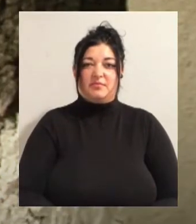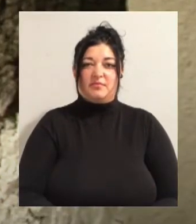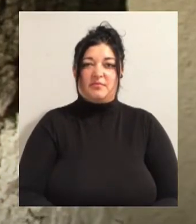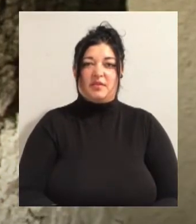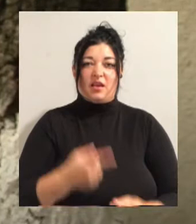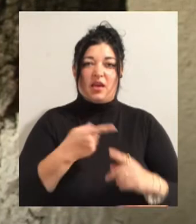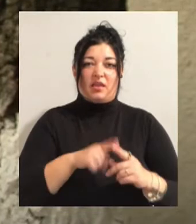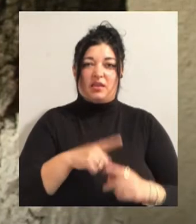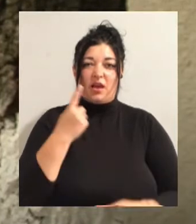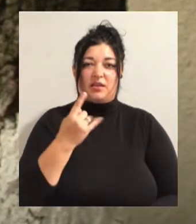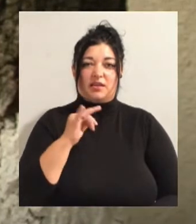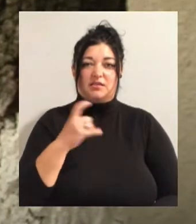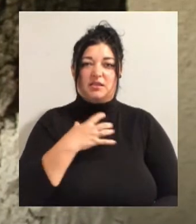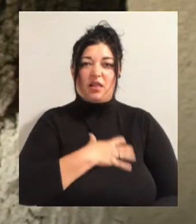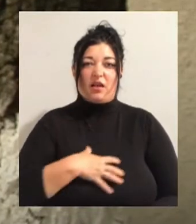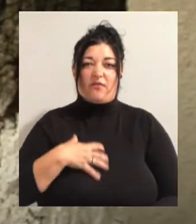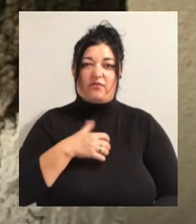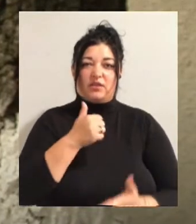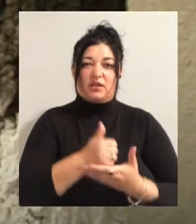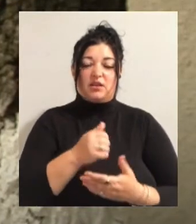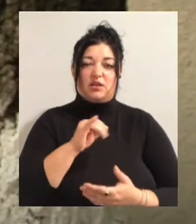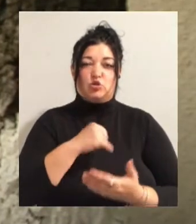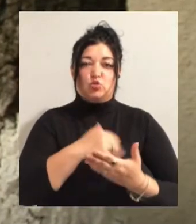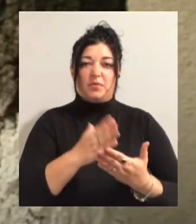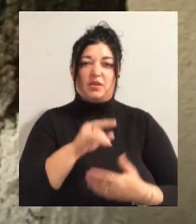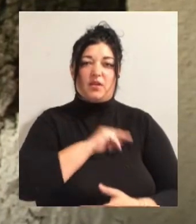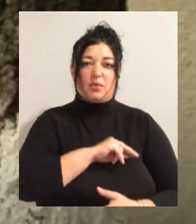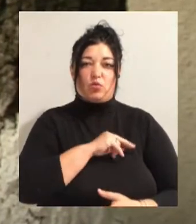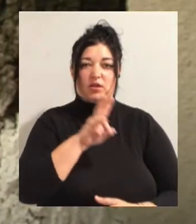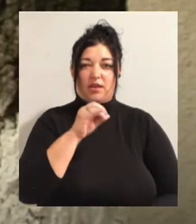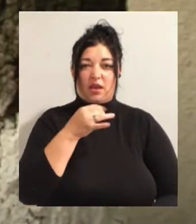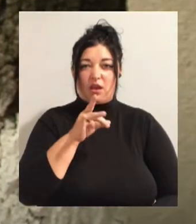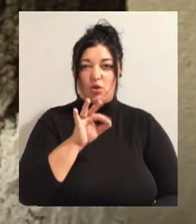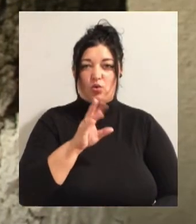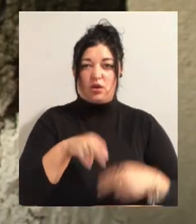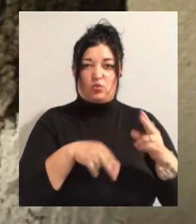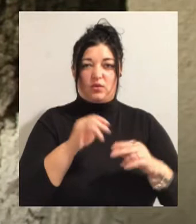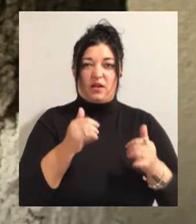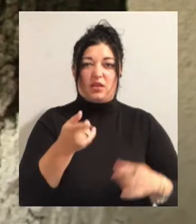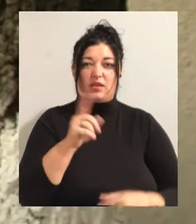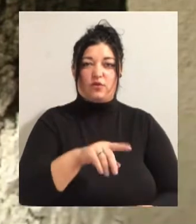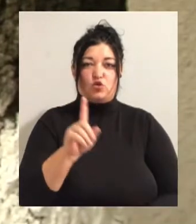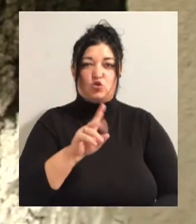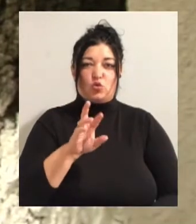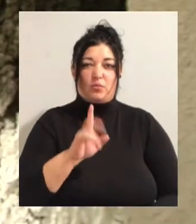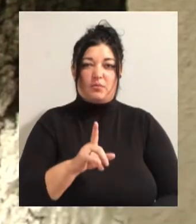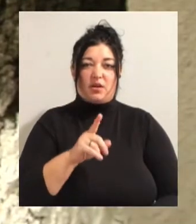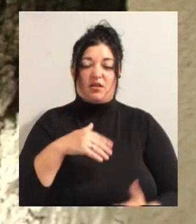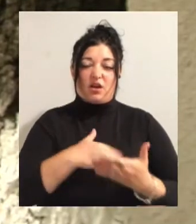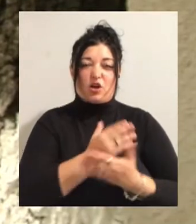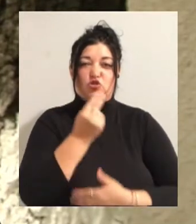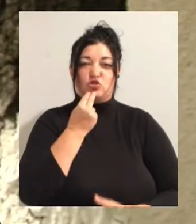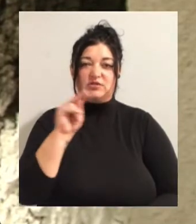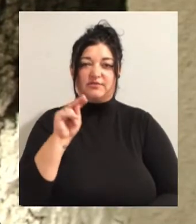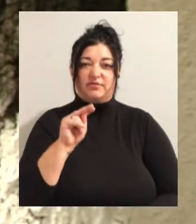головних інструментів роботи нейрохірурга. Для того, щоб качічно виконувати оперативне